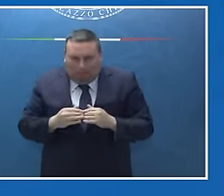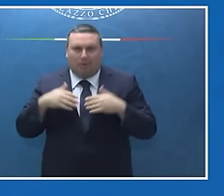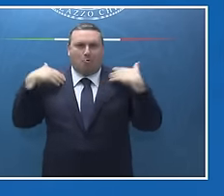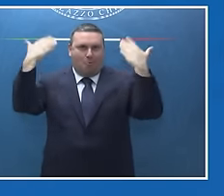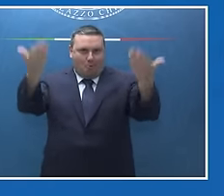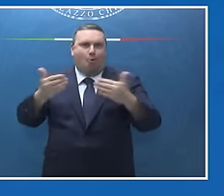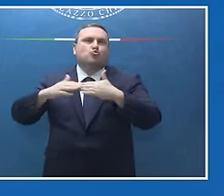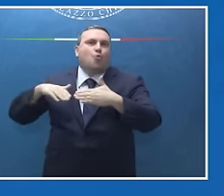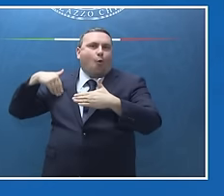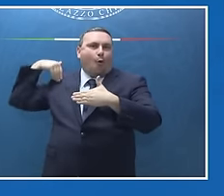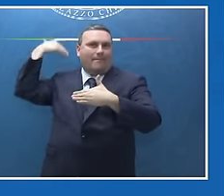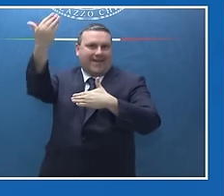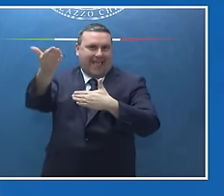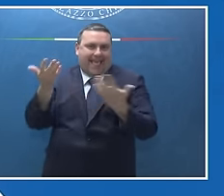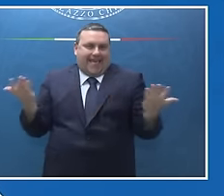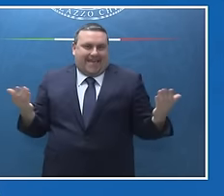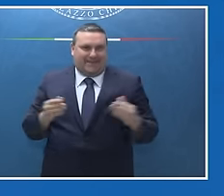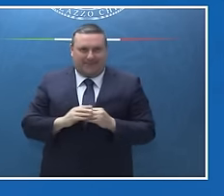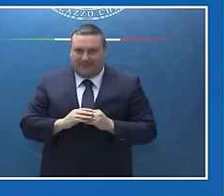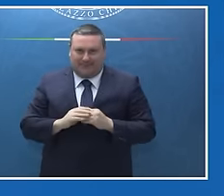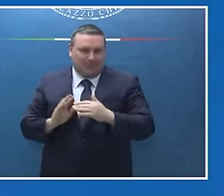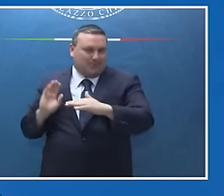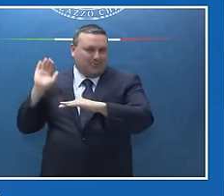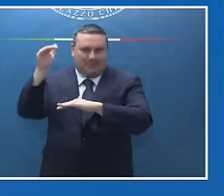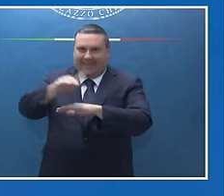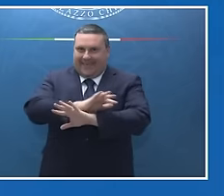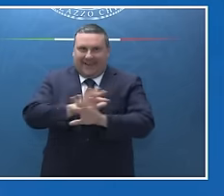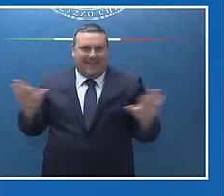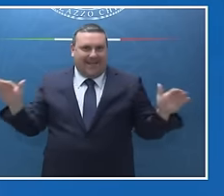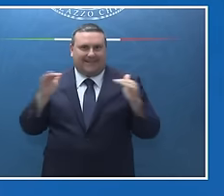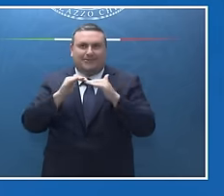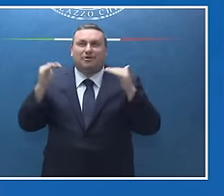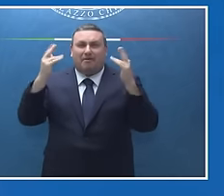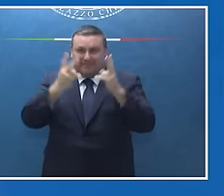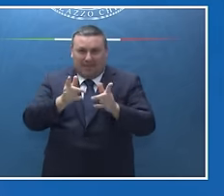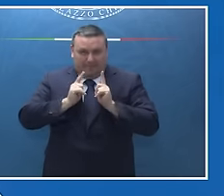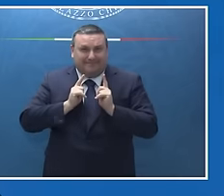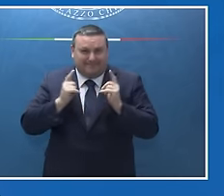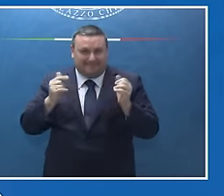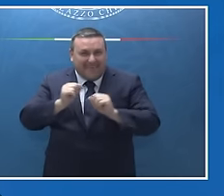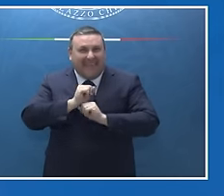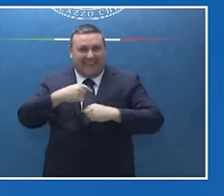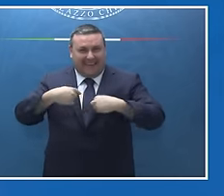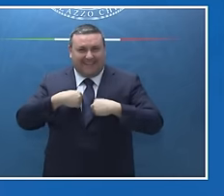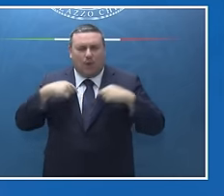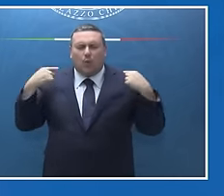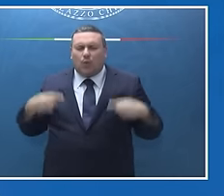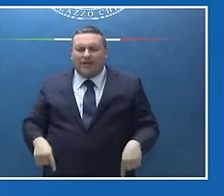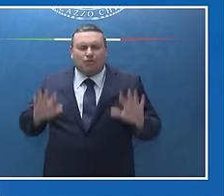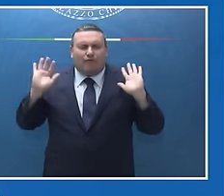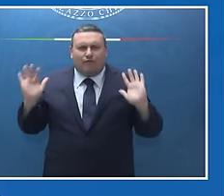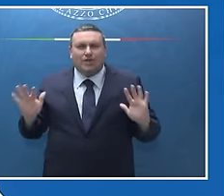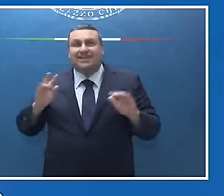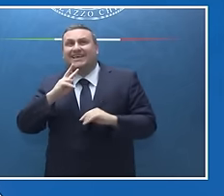molto oltre l'altezza del compito e credo anche, guardi mi consenta, che questa fosse la risposta migliore che si poteva